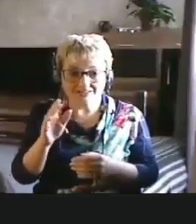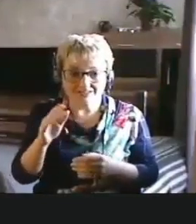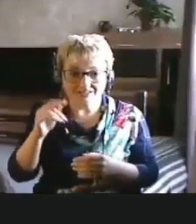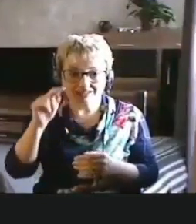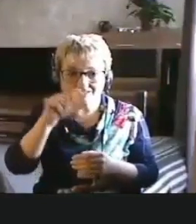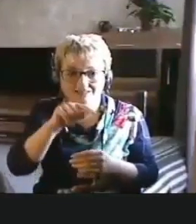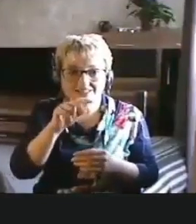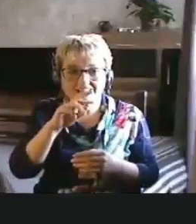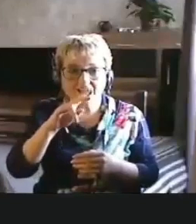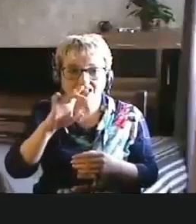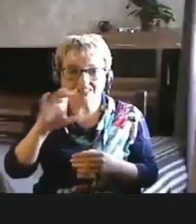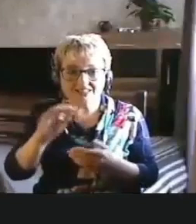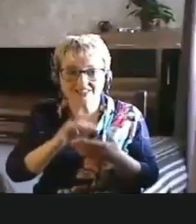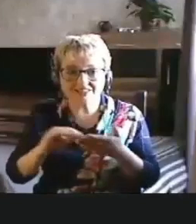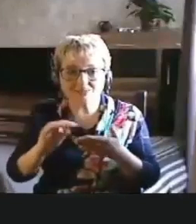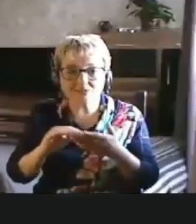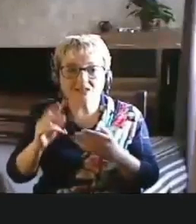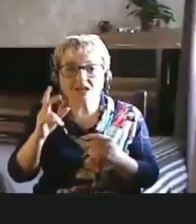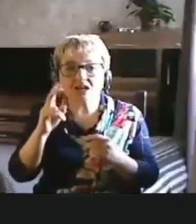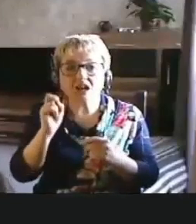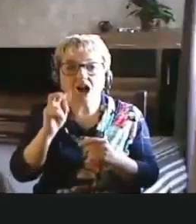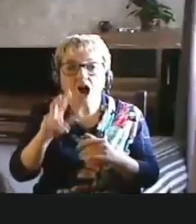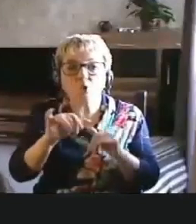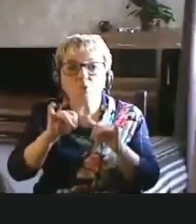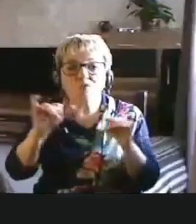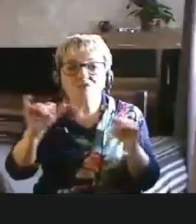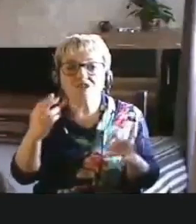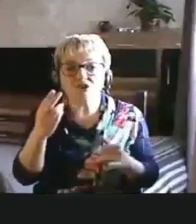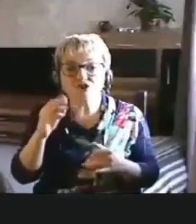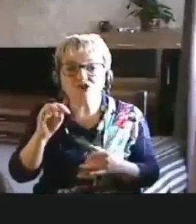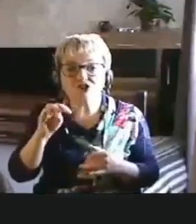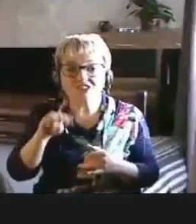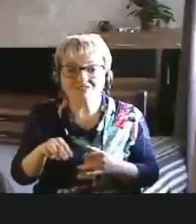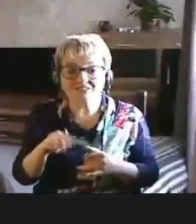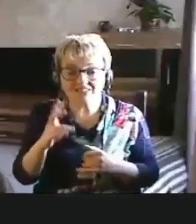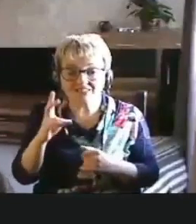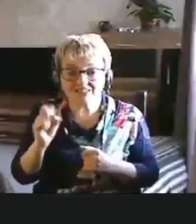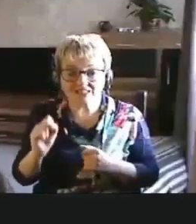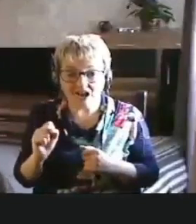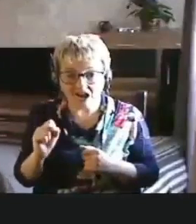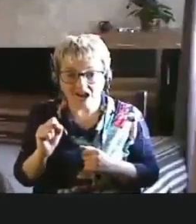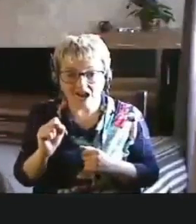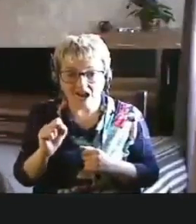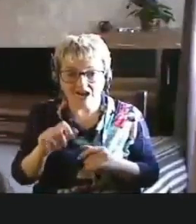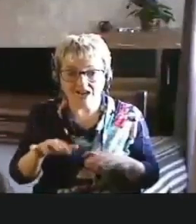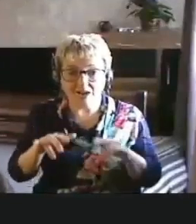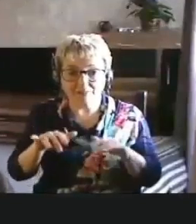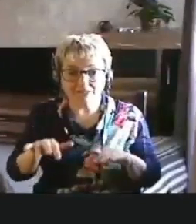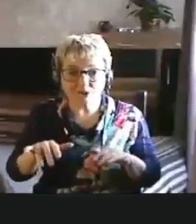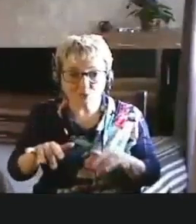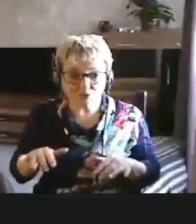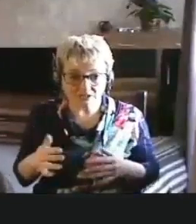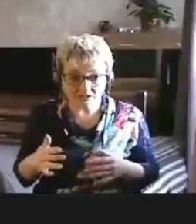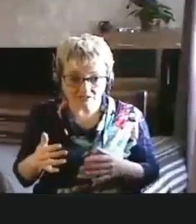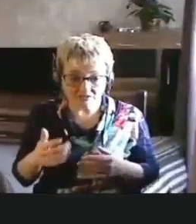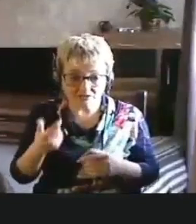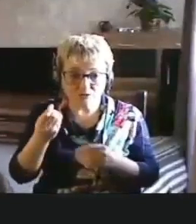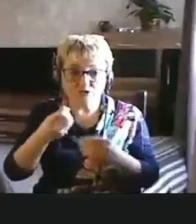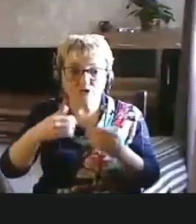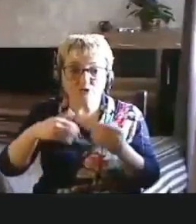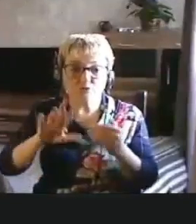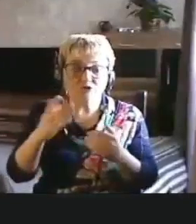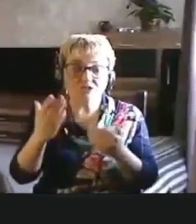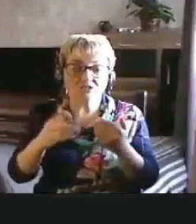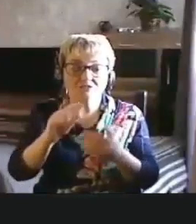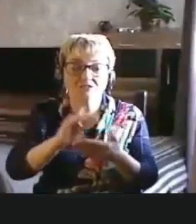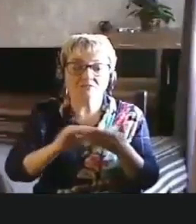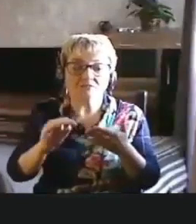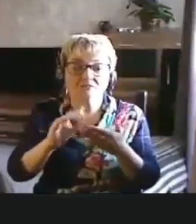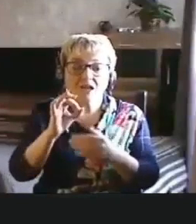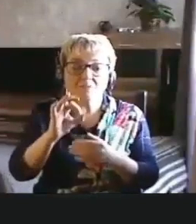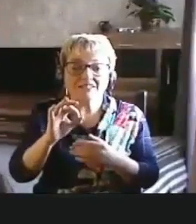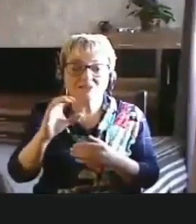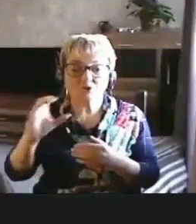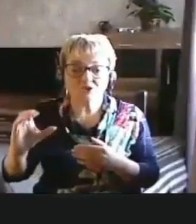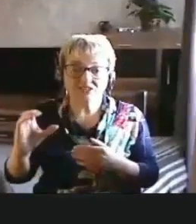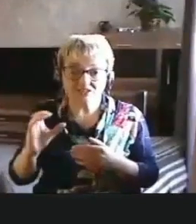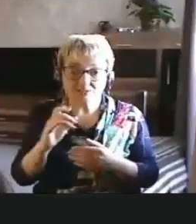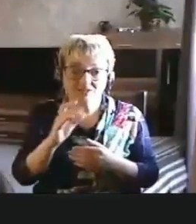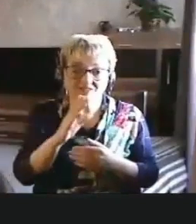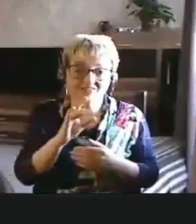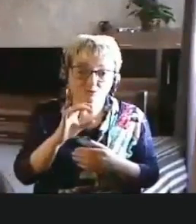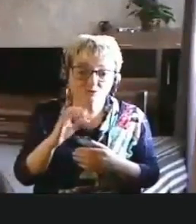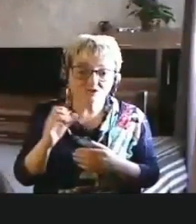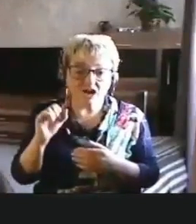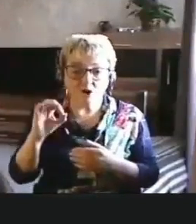Яндексе, как увеличить шрифт на компьютере. Еще лучше, если вы укажете там операционную систему Windows,